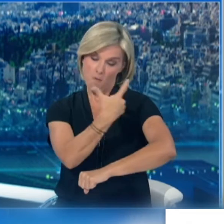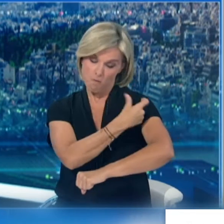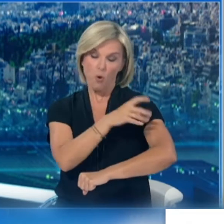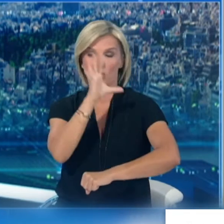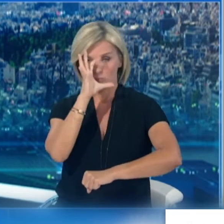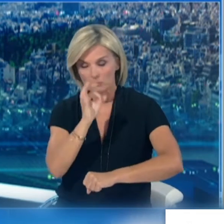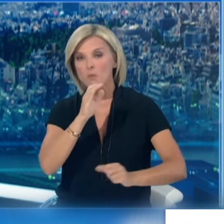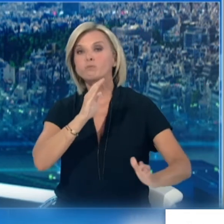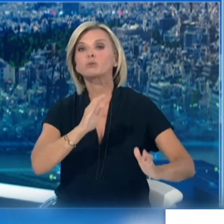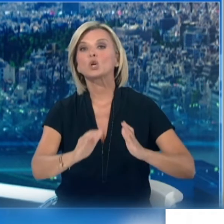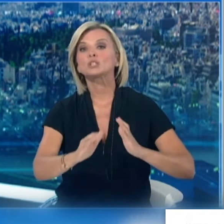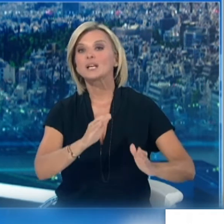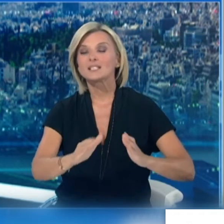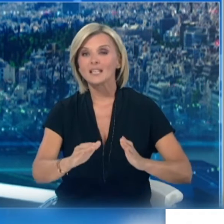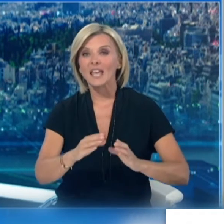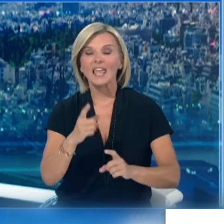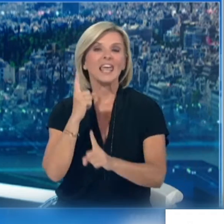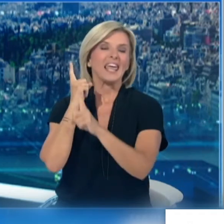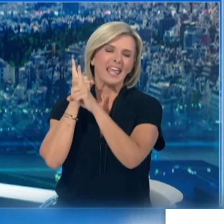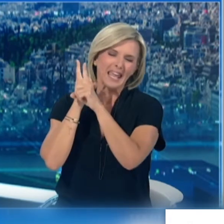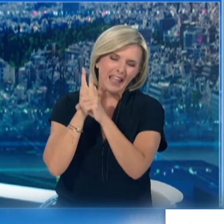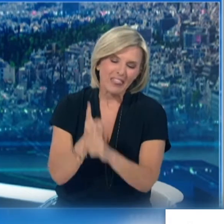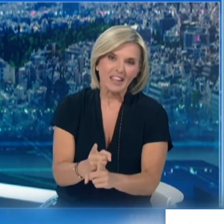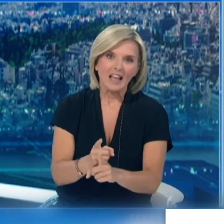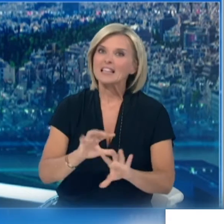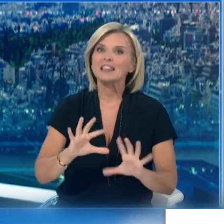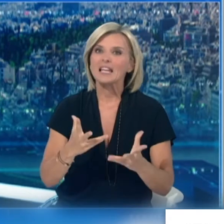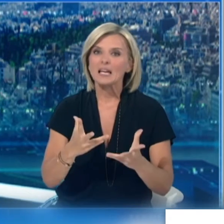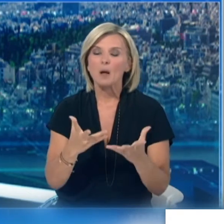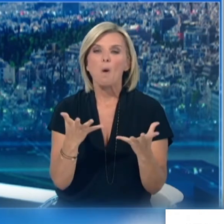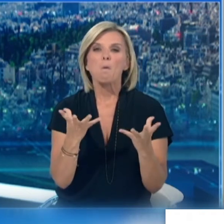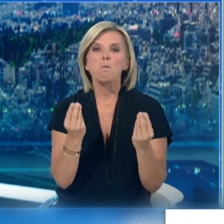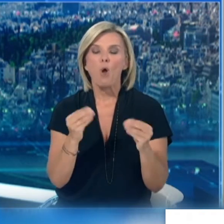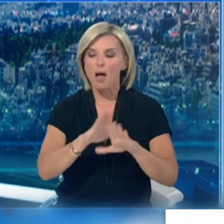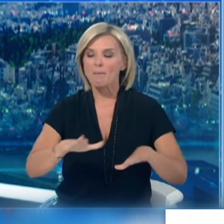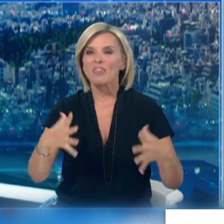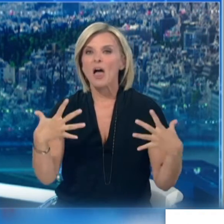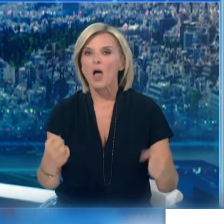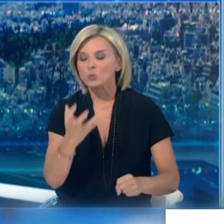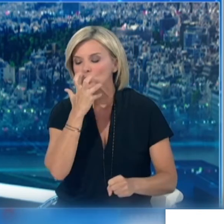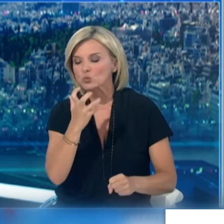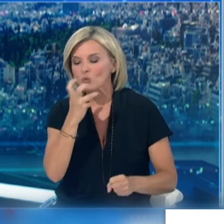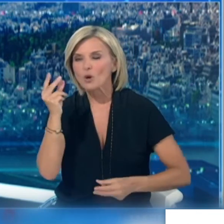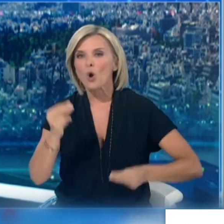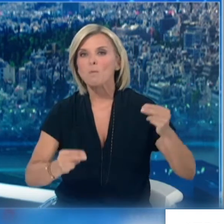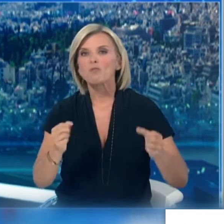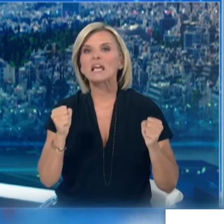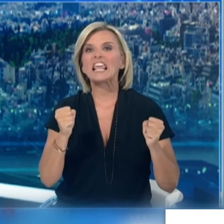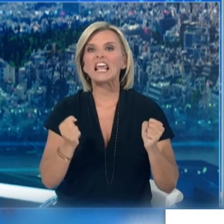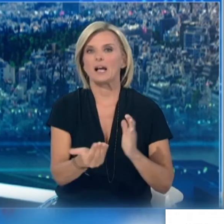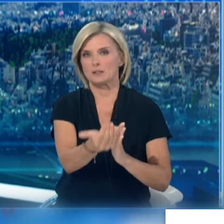εμβολιασμού των παιδιών με χρόνια υποκείμενα προβλήματα δεύτερον την διατήρηση της